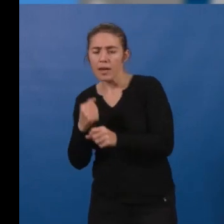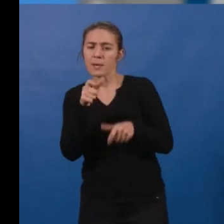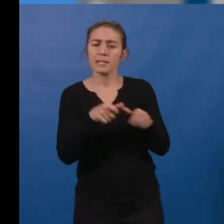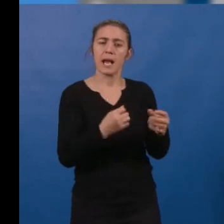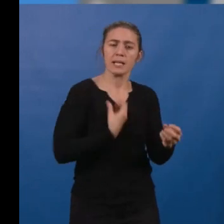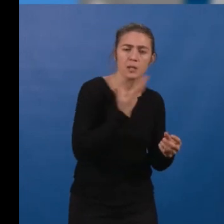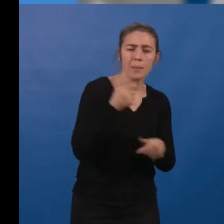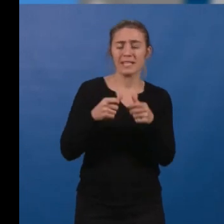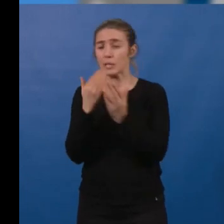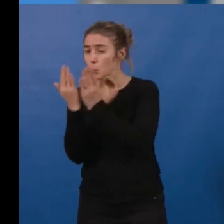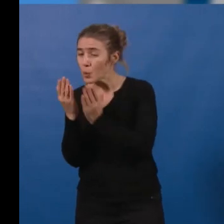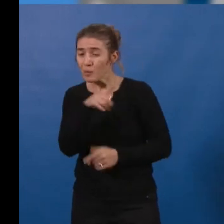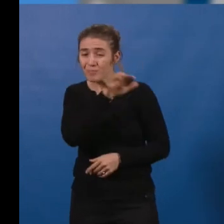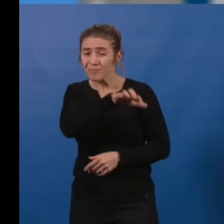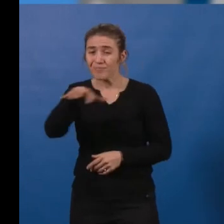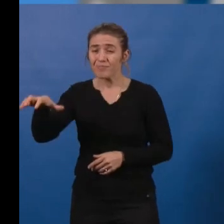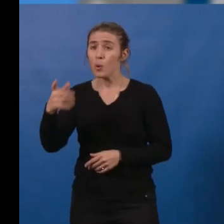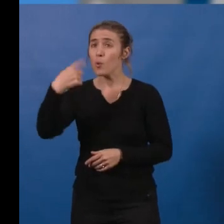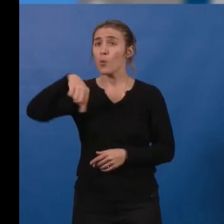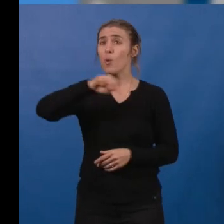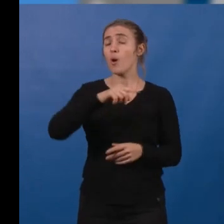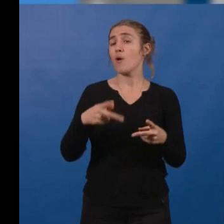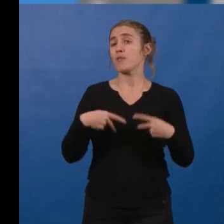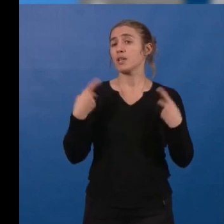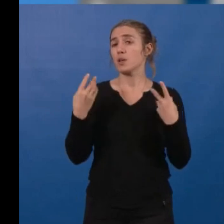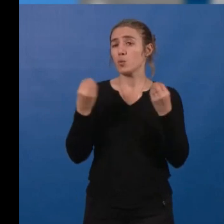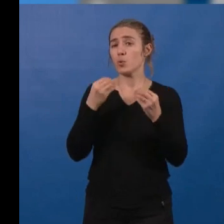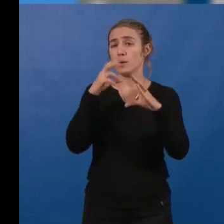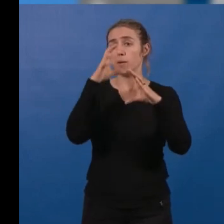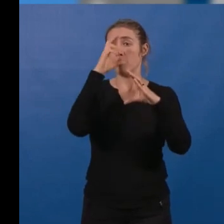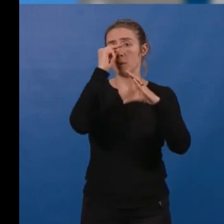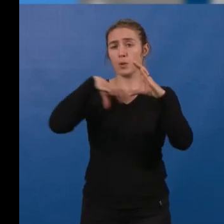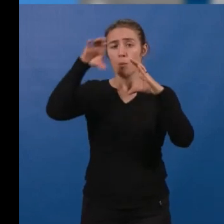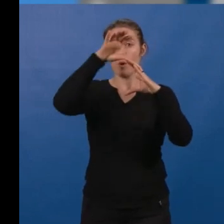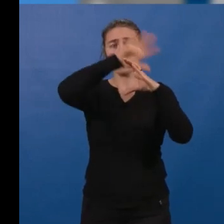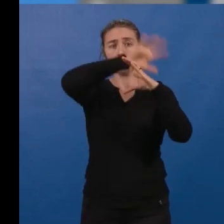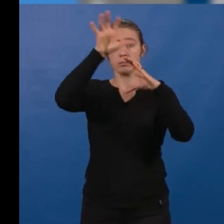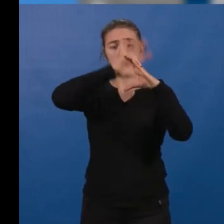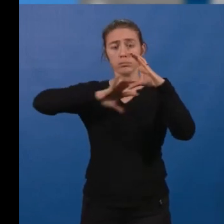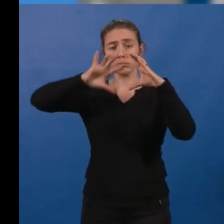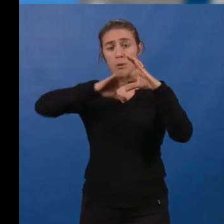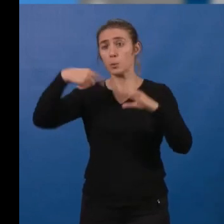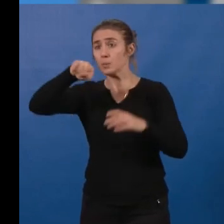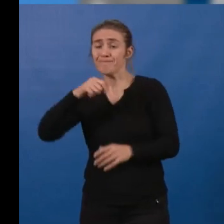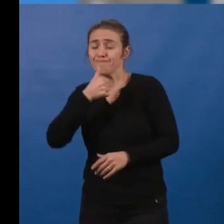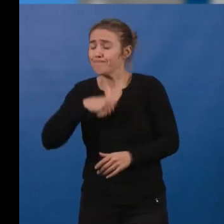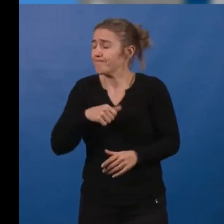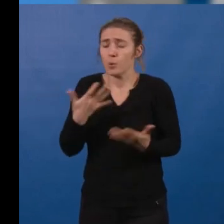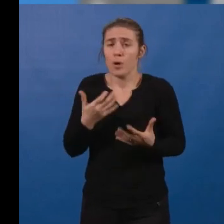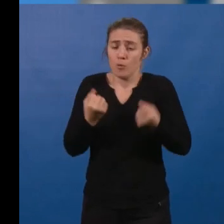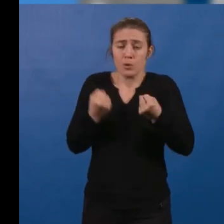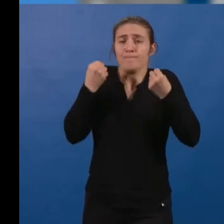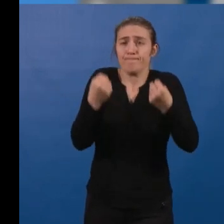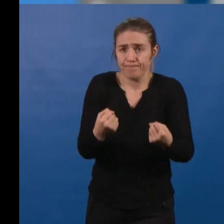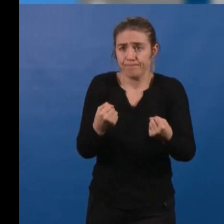étudiants et toutes celles et ceux qui, vivant à l'intérieur ou à l'extérieur de la métropole, n'ont d'autre choix que de prendre leur voiture. Aujourd'hui,